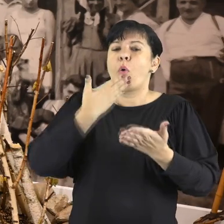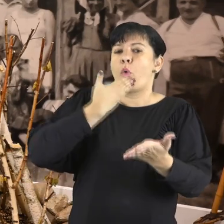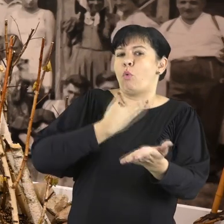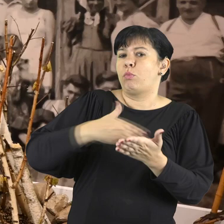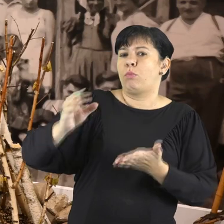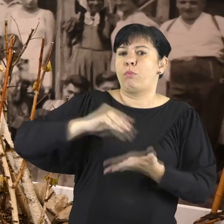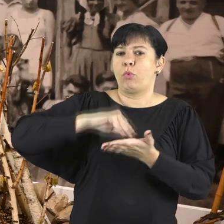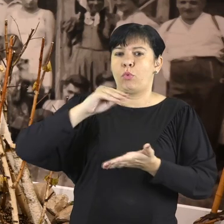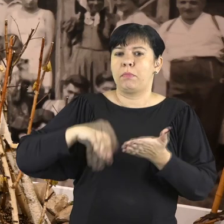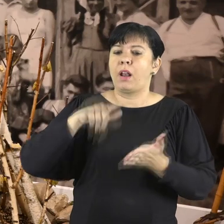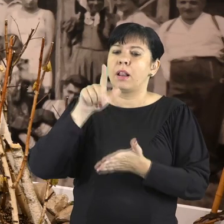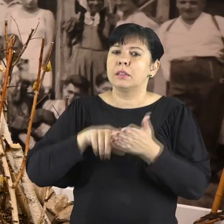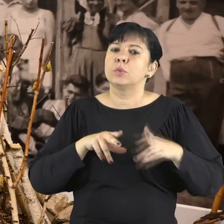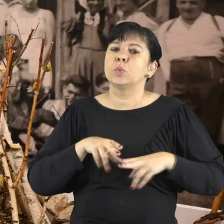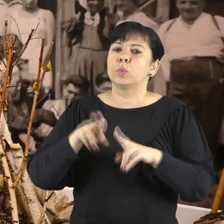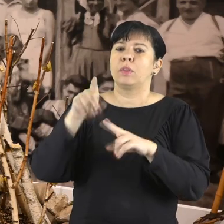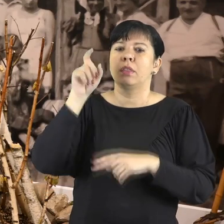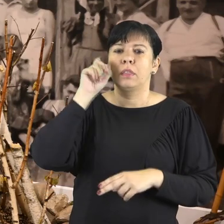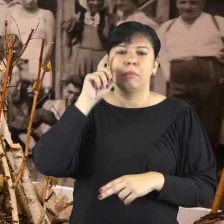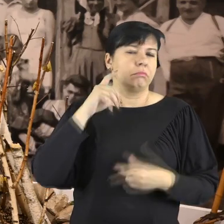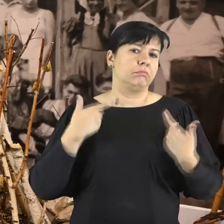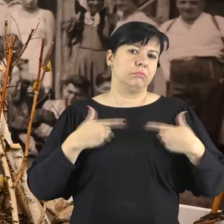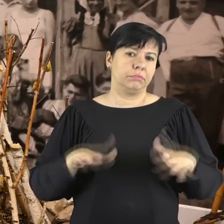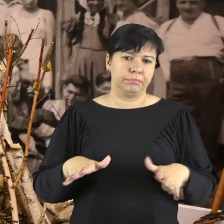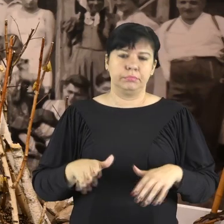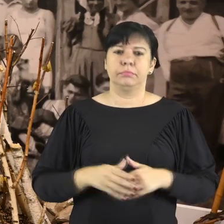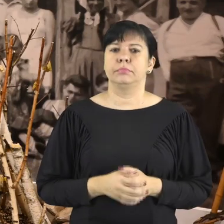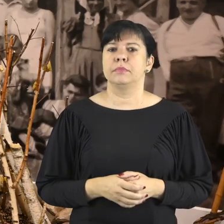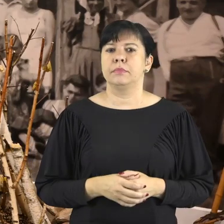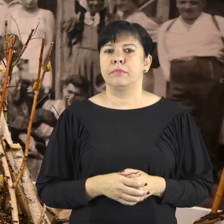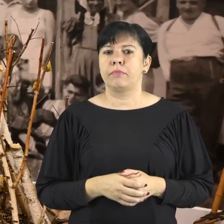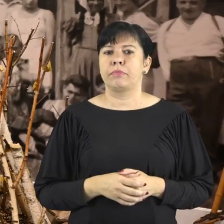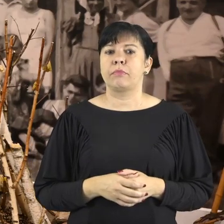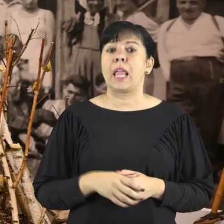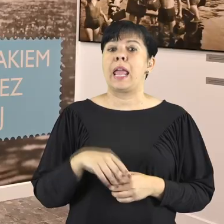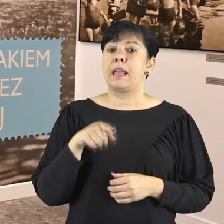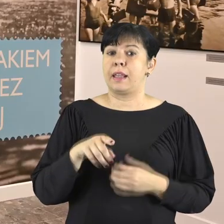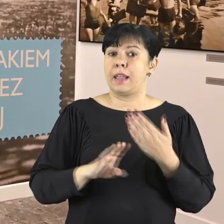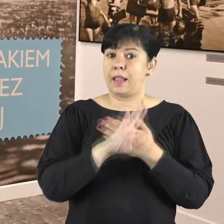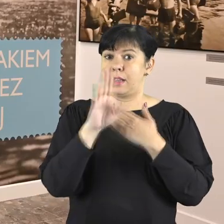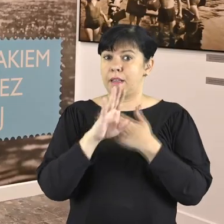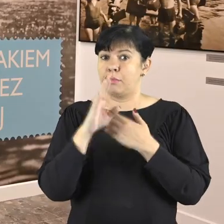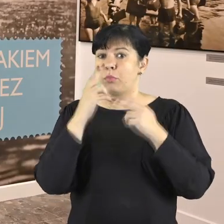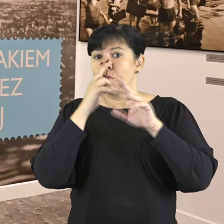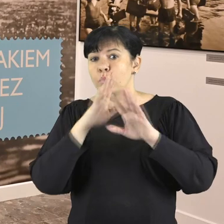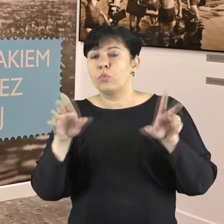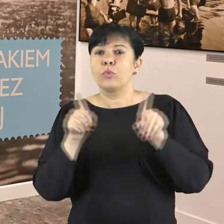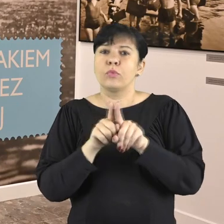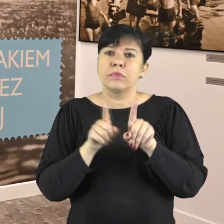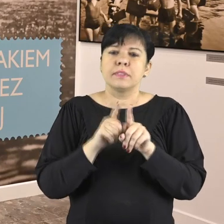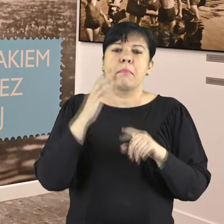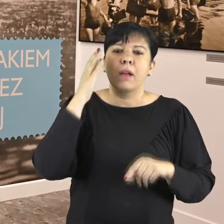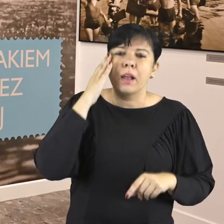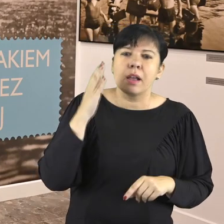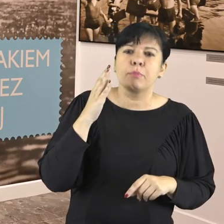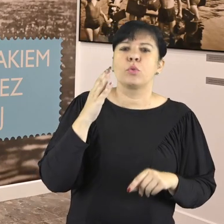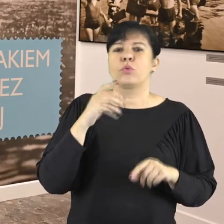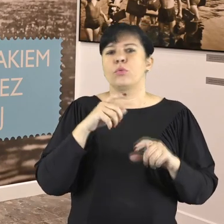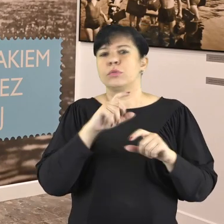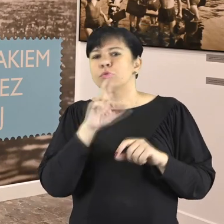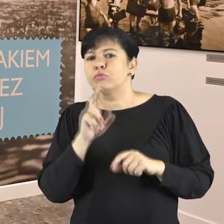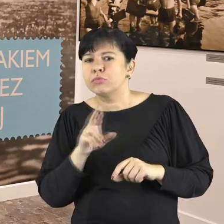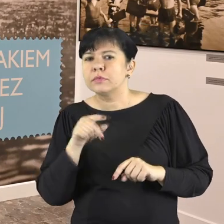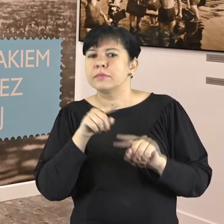gdyż odmówił podpisania niemieckiej listy narodowościowej. Na ekspozycji prezentujemy również